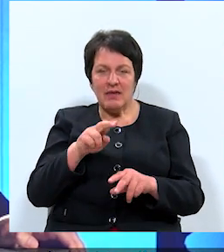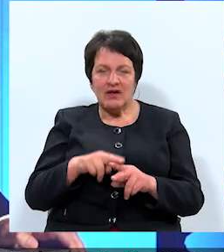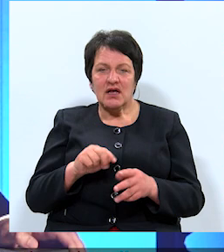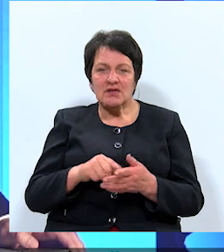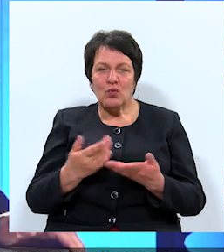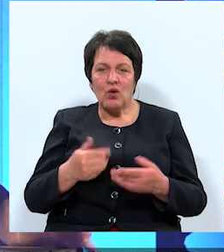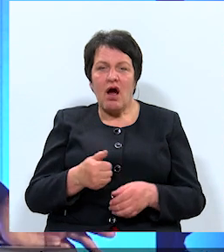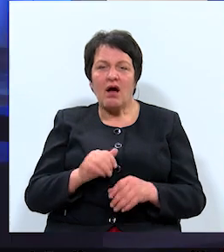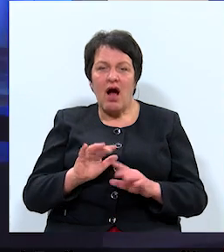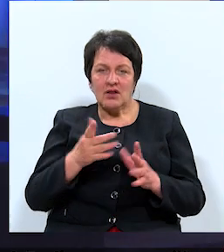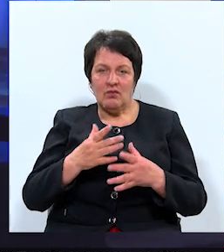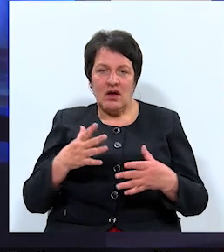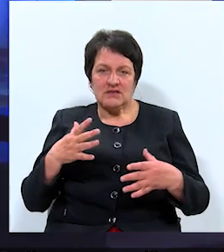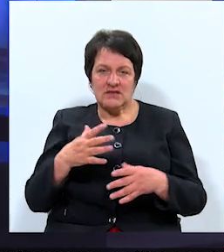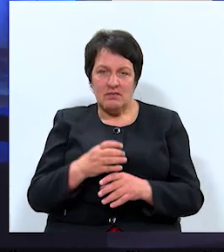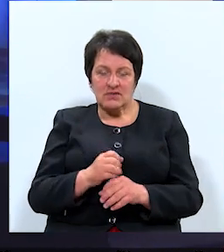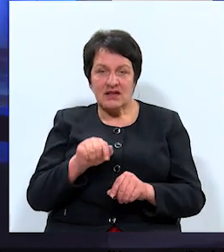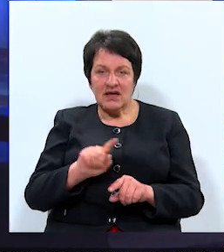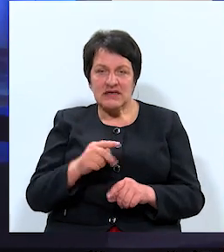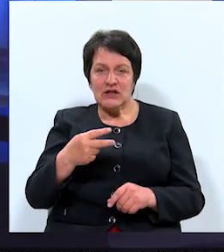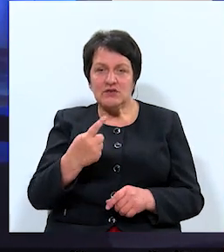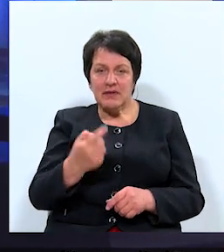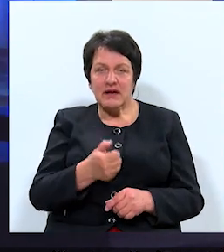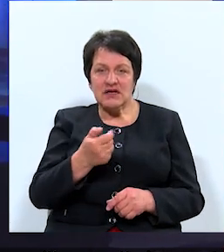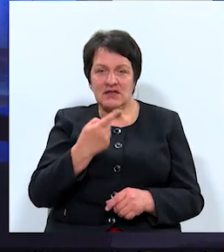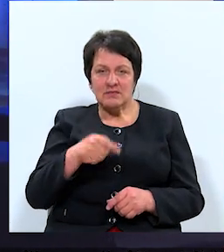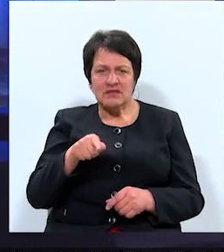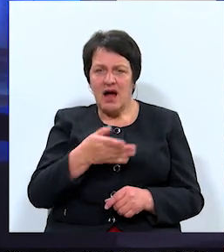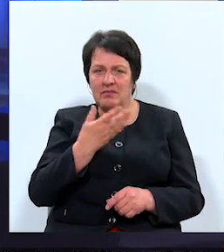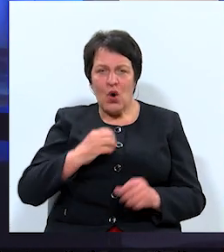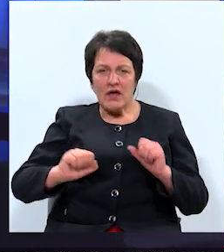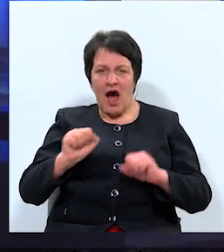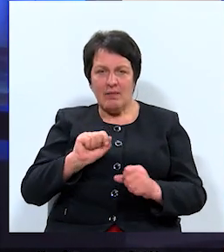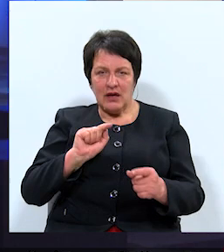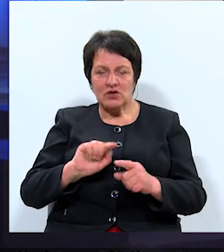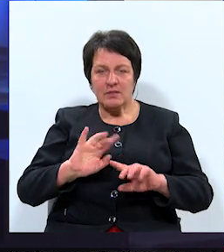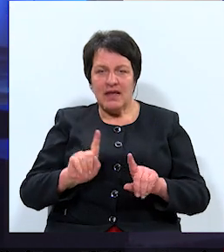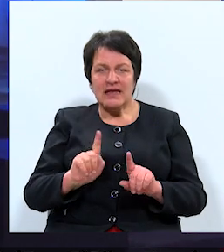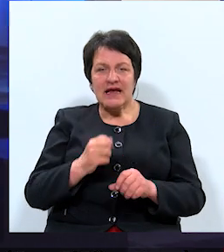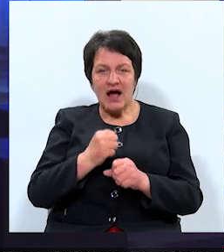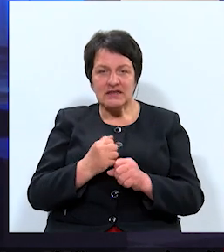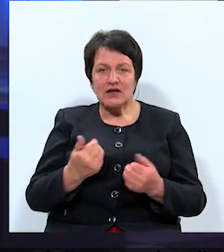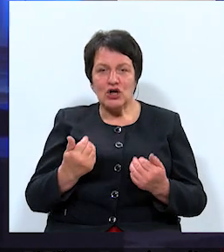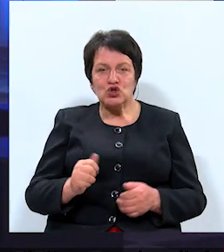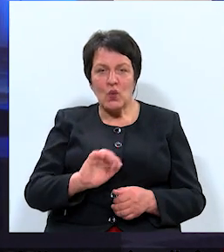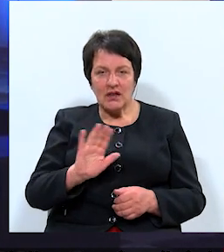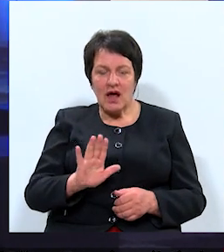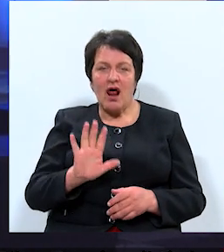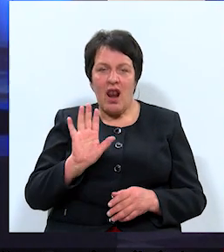jupkurā gadījumā sarūks, jo tas ir 21. gadsimts. Tam nav jāpratojas, bet ir jāstrādā šodien, lai mēs varētu to radīt.